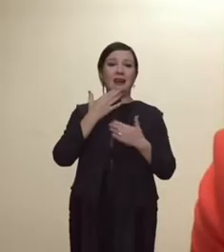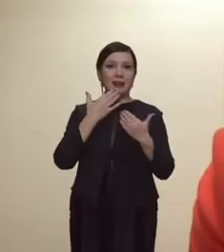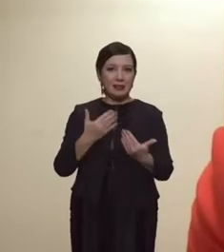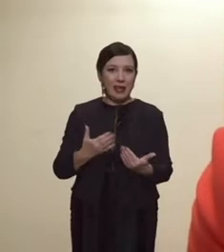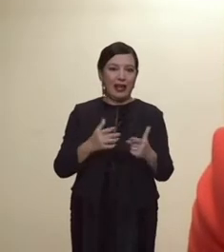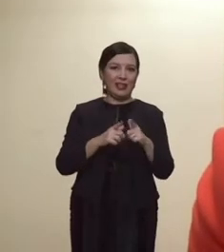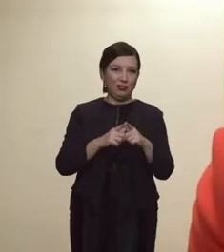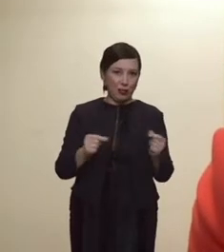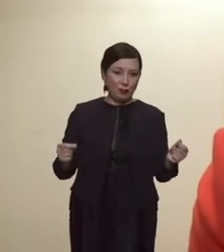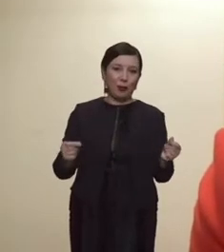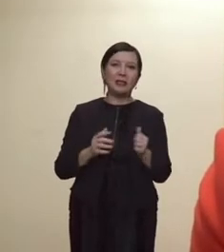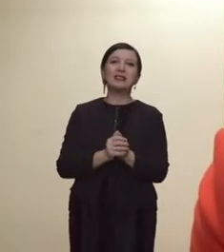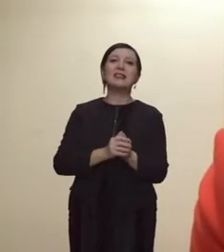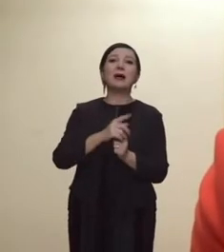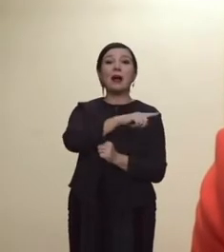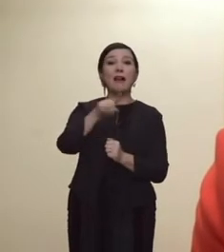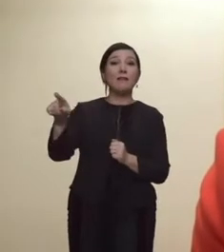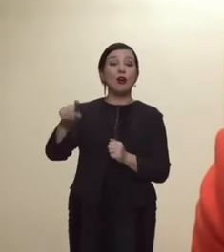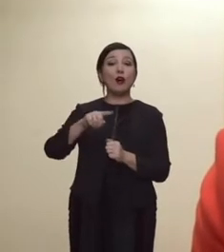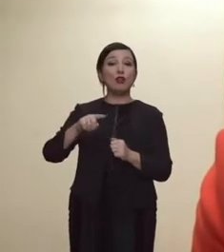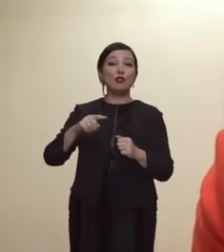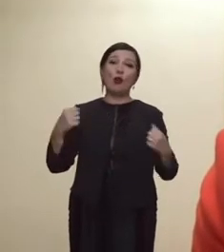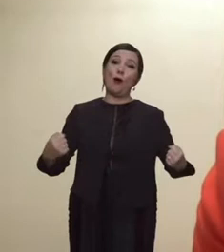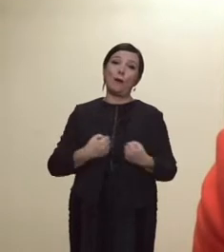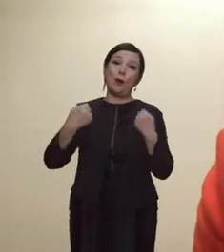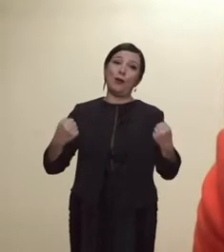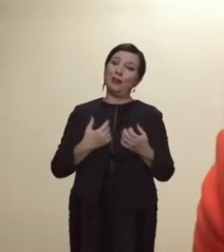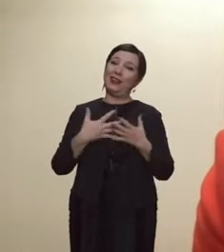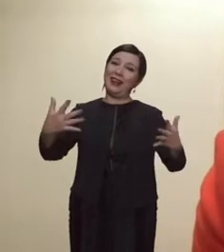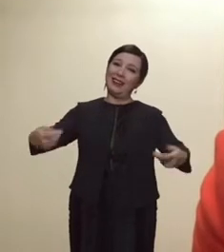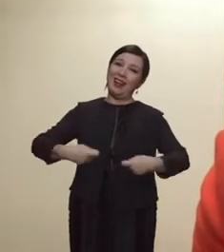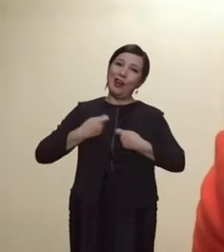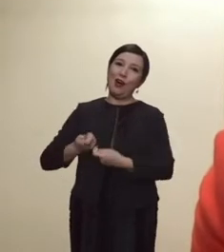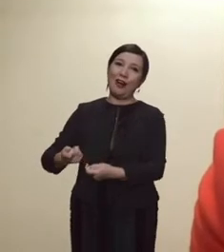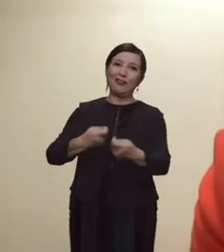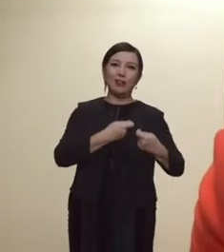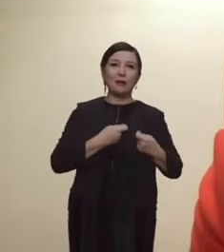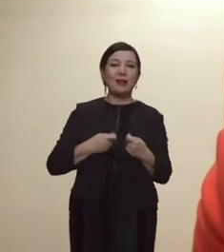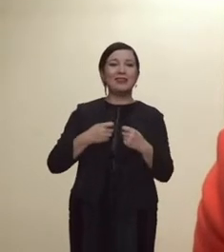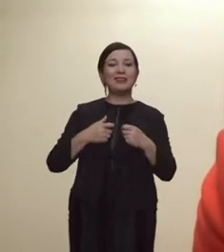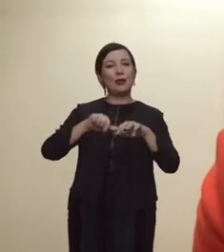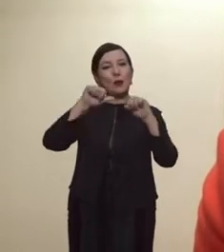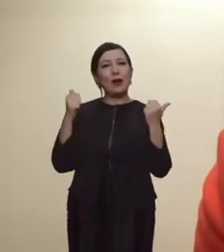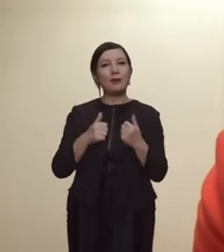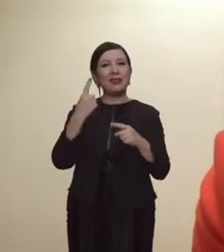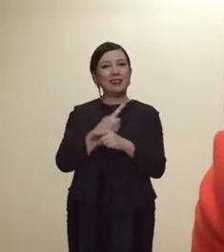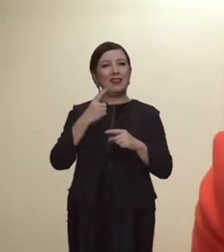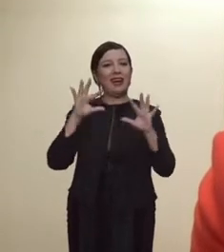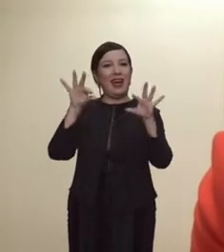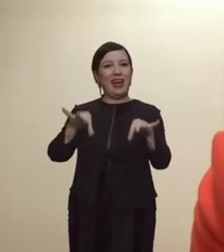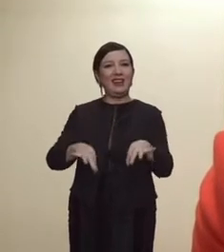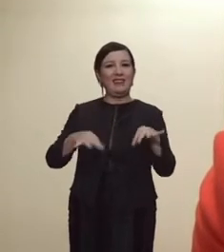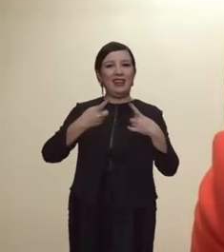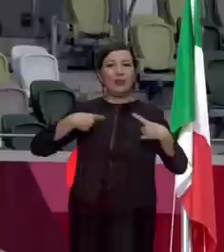sicuramente però il vostro motto è un grande incoraggiamento e in qualche modo ci deve essere anche